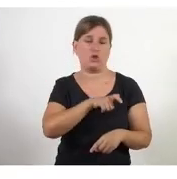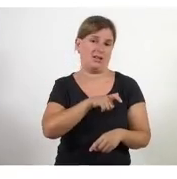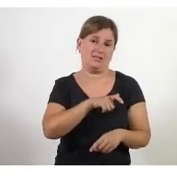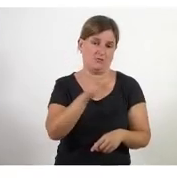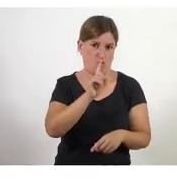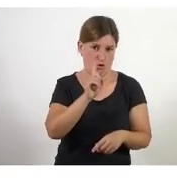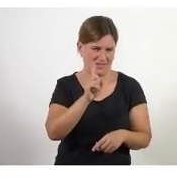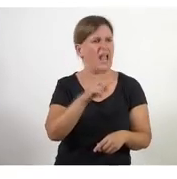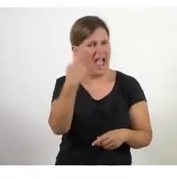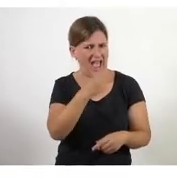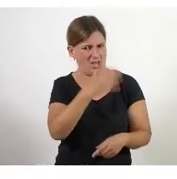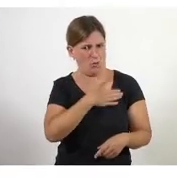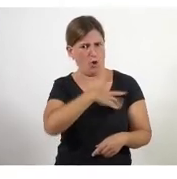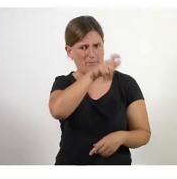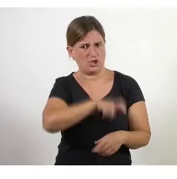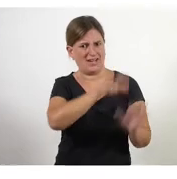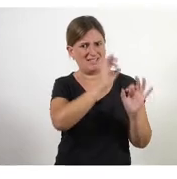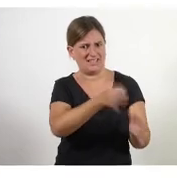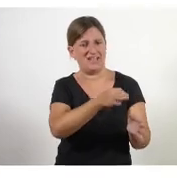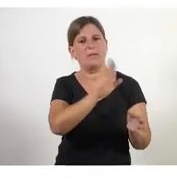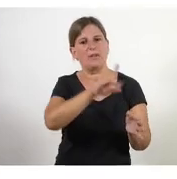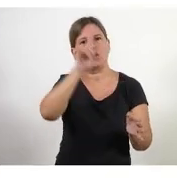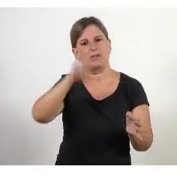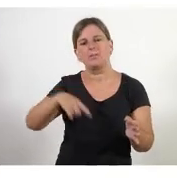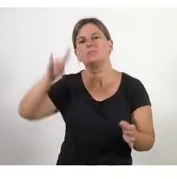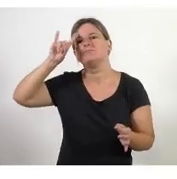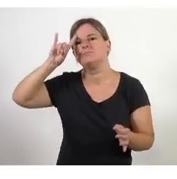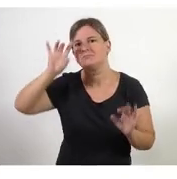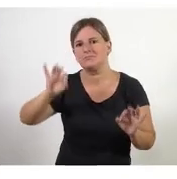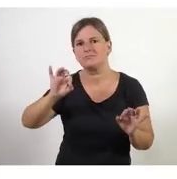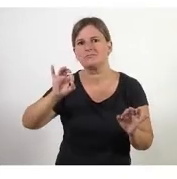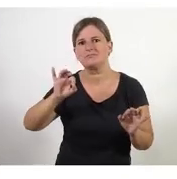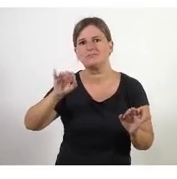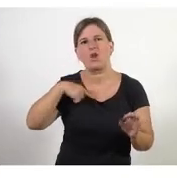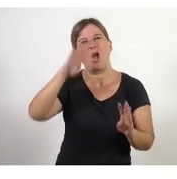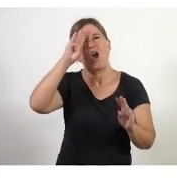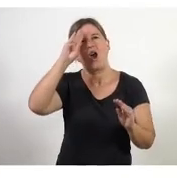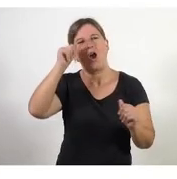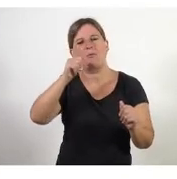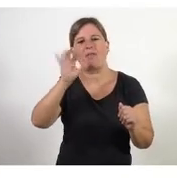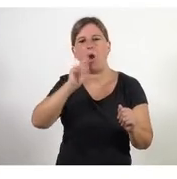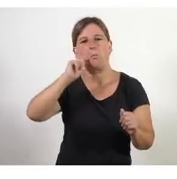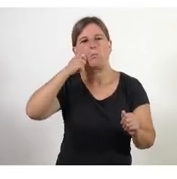tenim però a part també tenim els mecanismes per assegurar que ningú se n'obligui de res